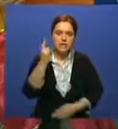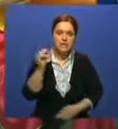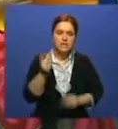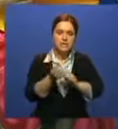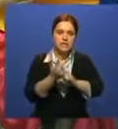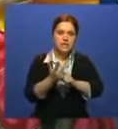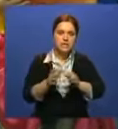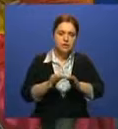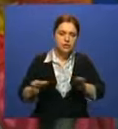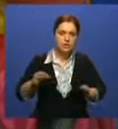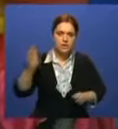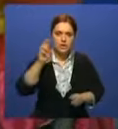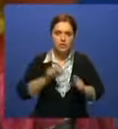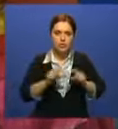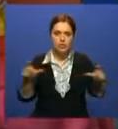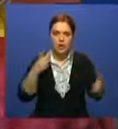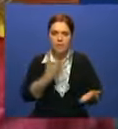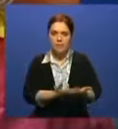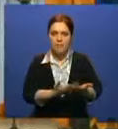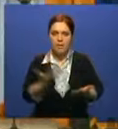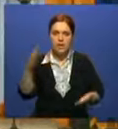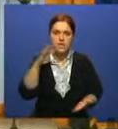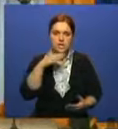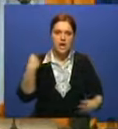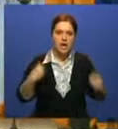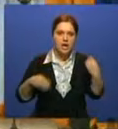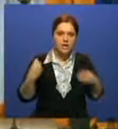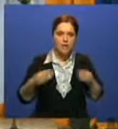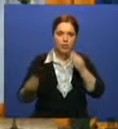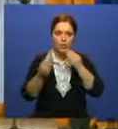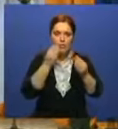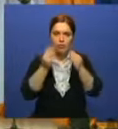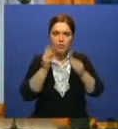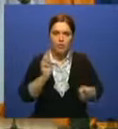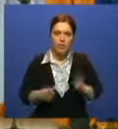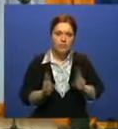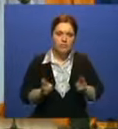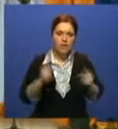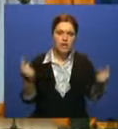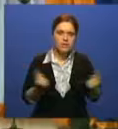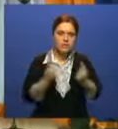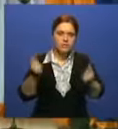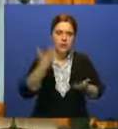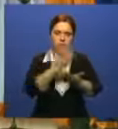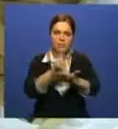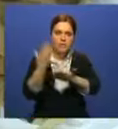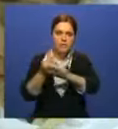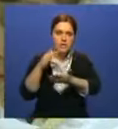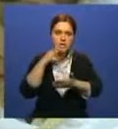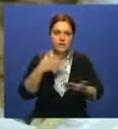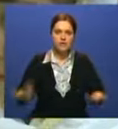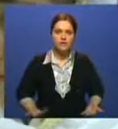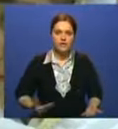из 13 регионов страны. Школьники демонстрировали национальную одежду и блюда, рассказывали о традициях и обрядах представителей